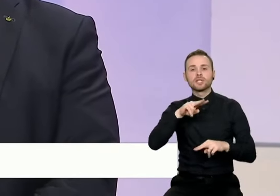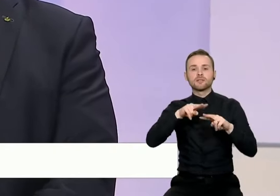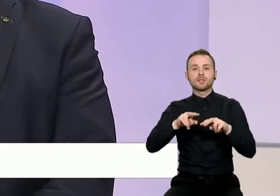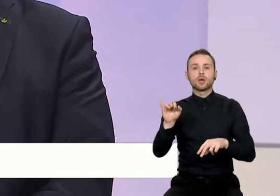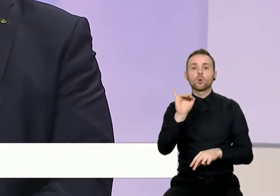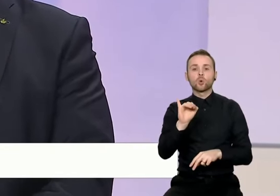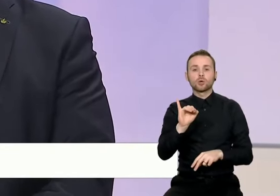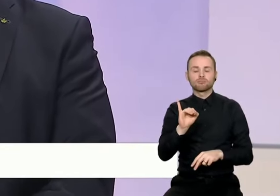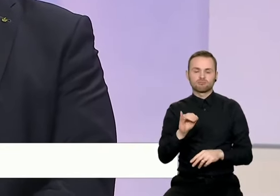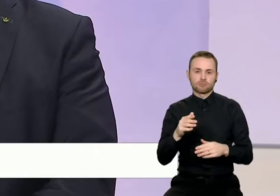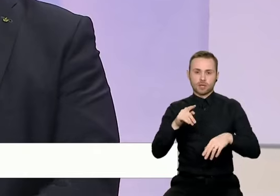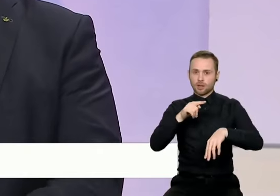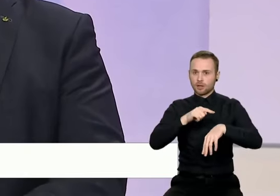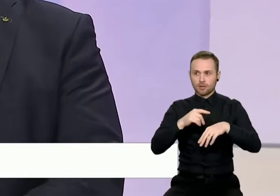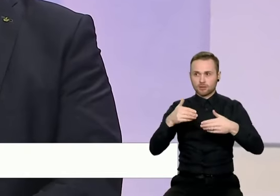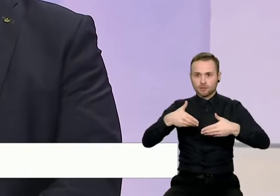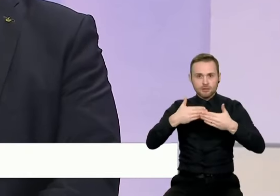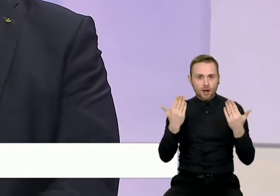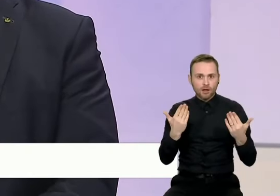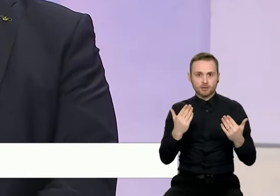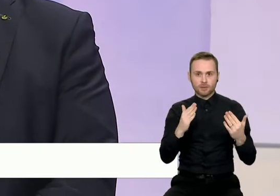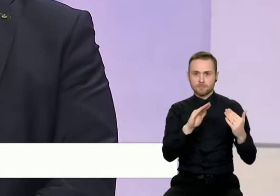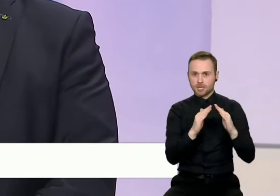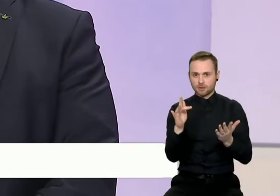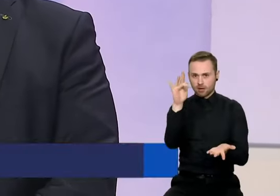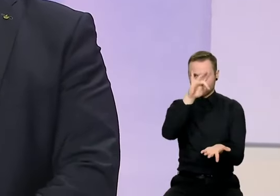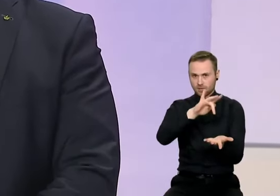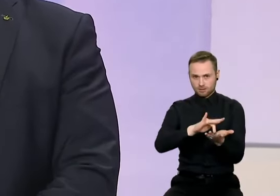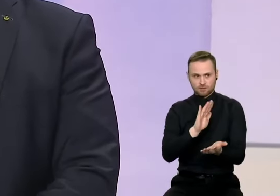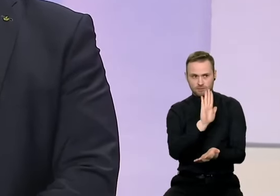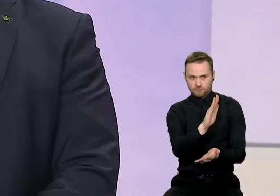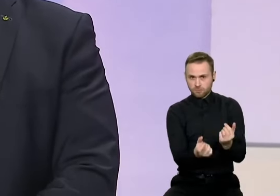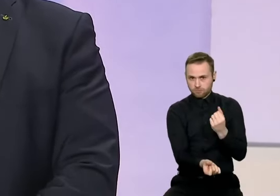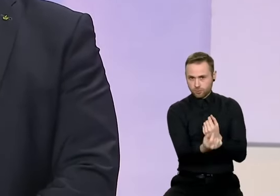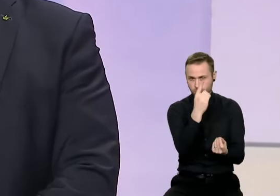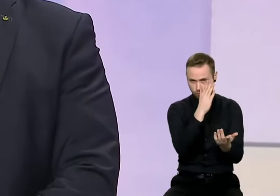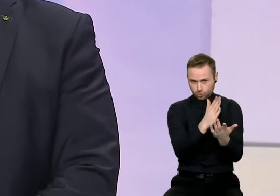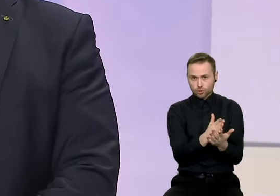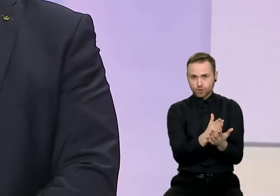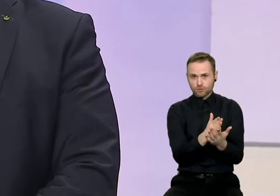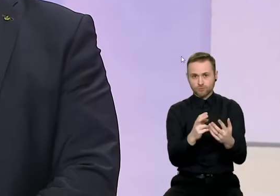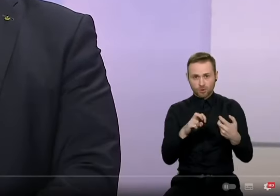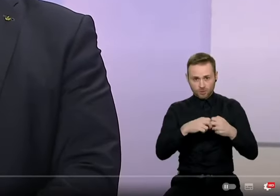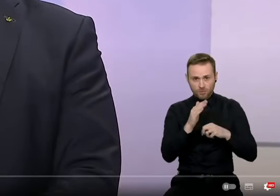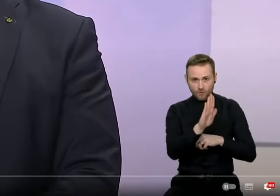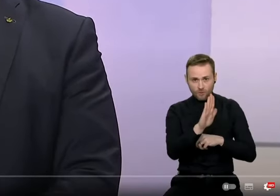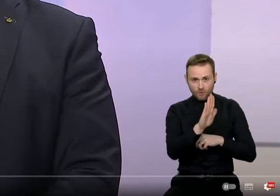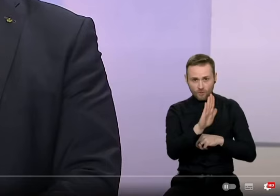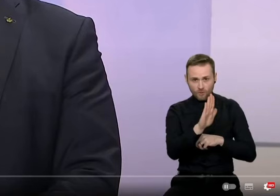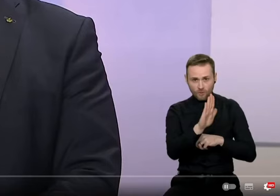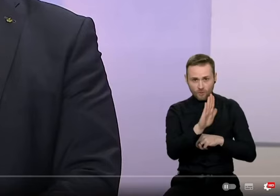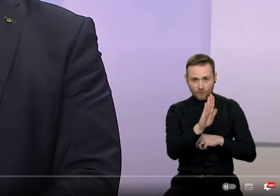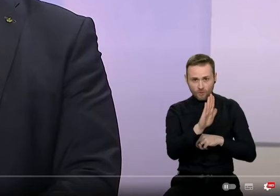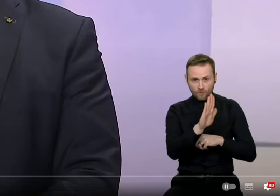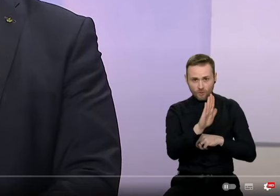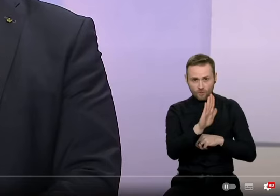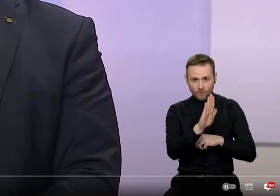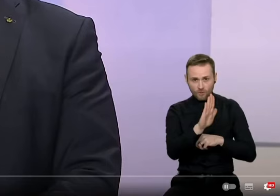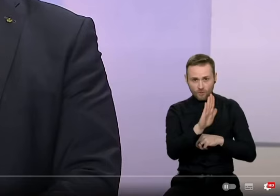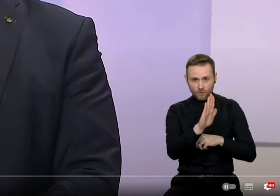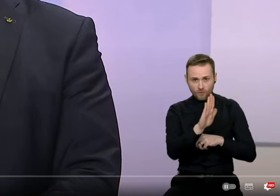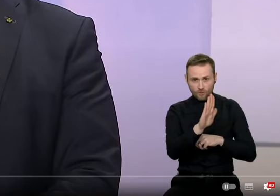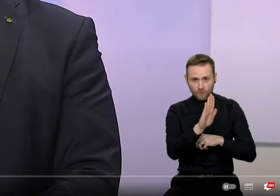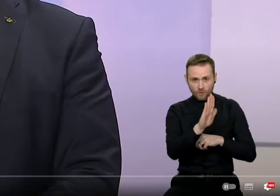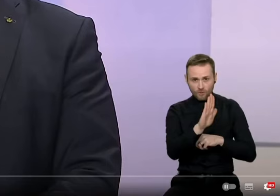centre, vidurį Baltos dienos. Tai matyt, problemos yra netos. Problemą mes matom nesėkmingose, vis tik tai policijos... Bleh, Lapinskas